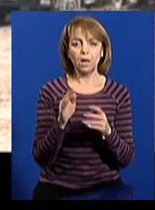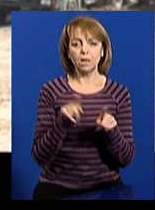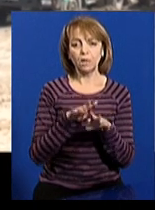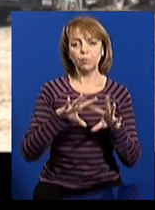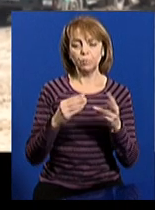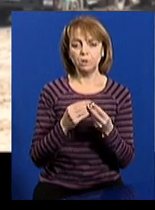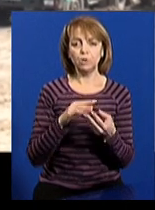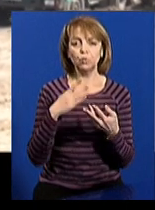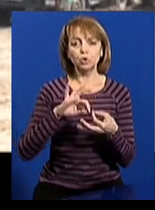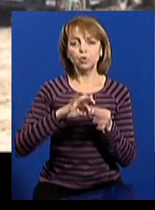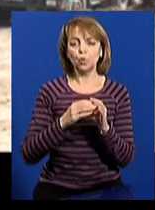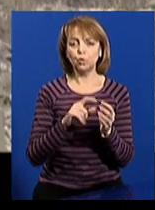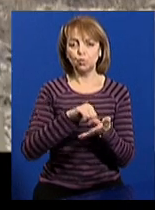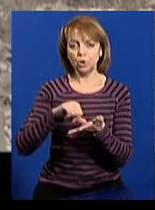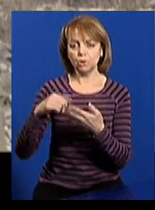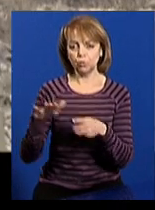ділянки ми вже зробили.